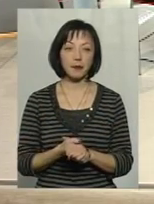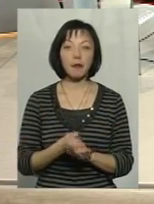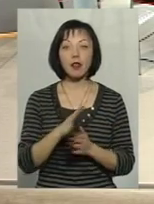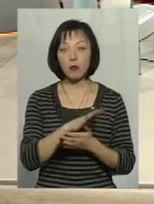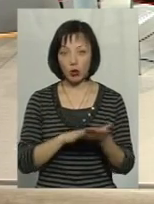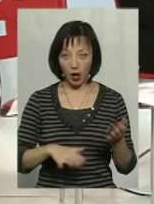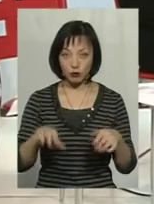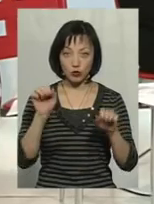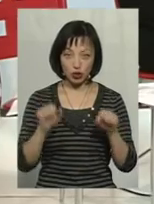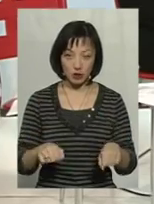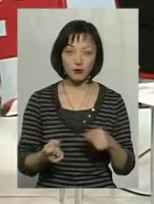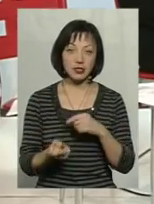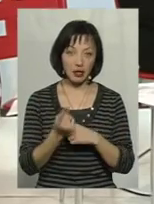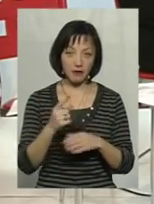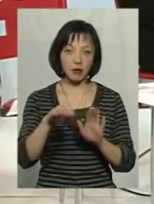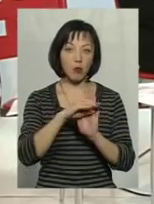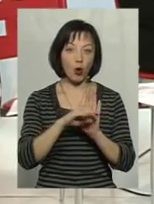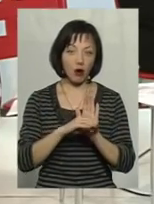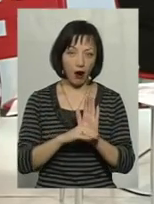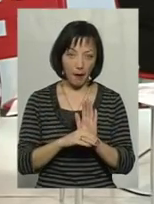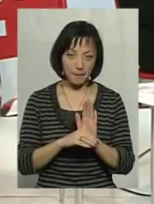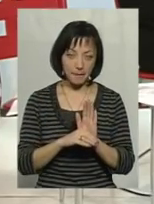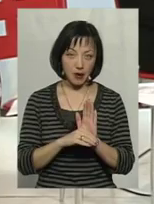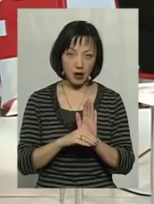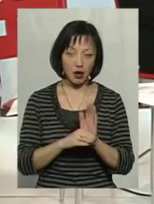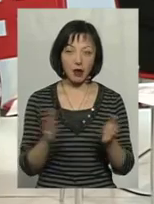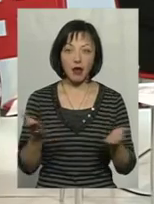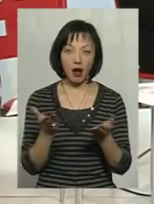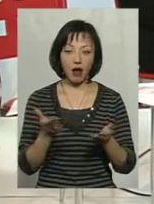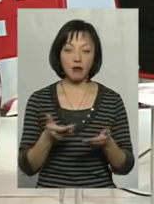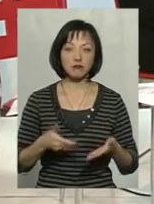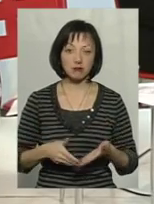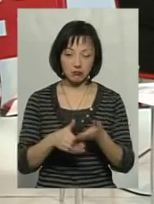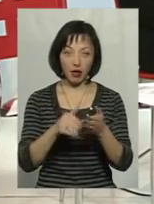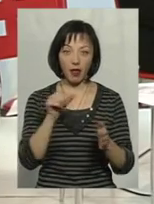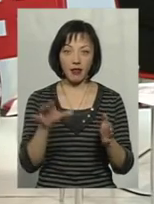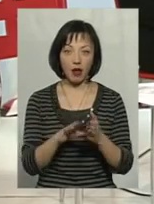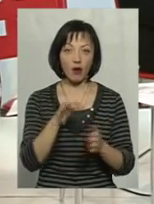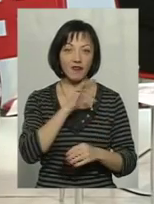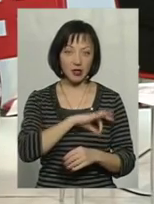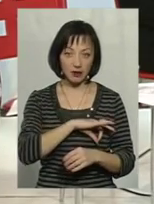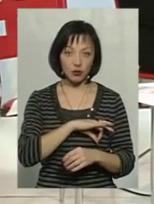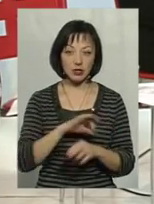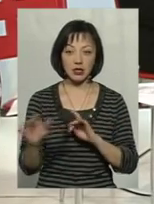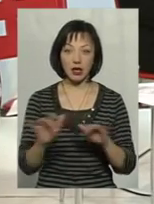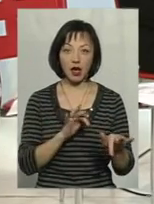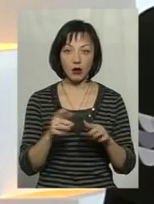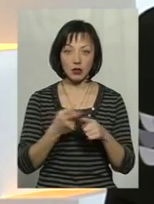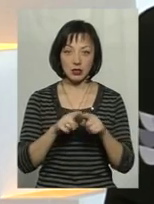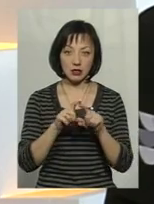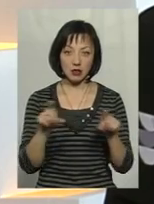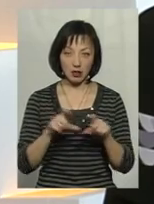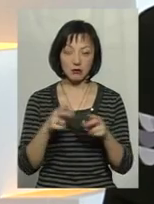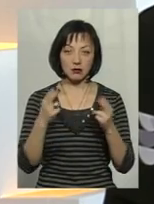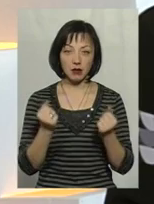подальшому, можливо, з'явиться програма, яка сприятиме енергоефективності діяльності тих закладів. Так,